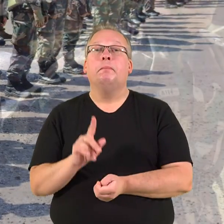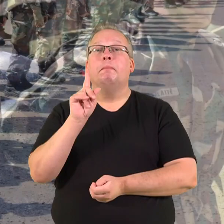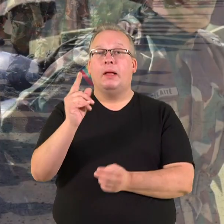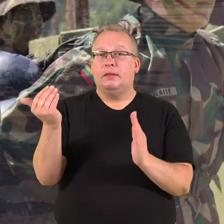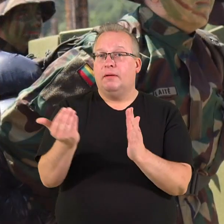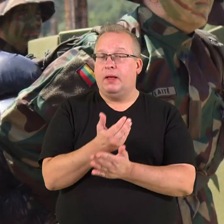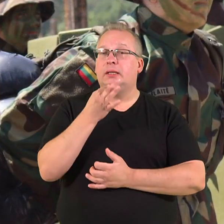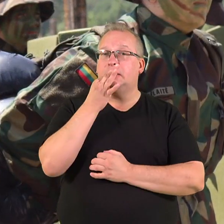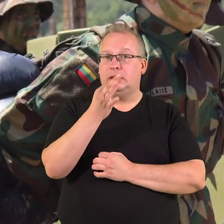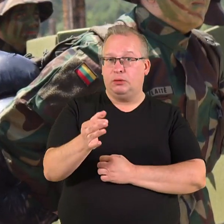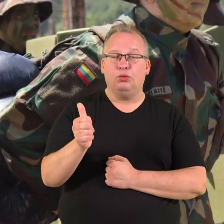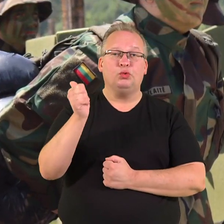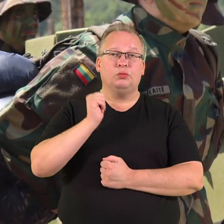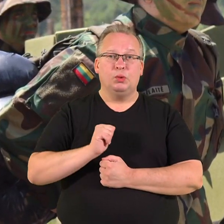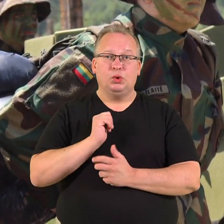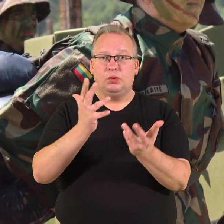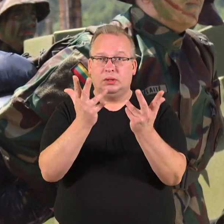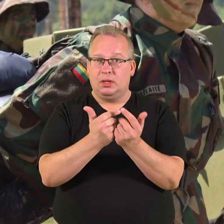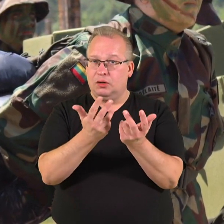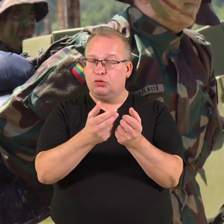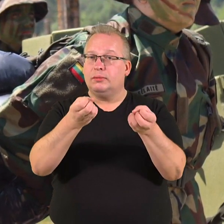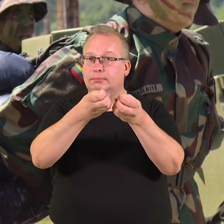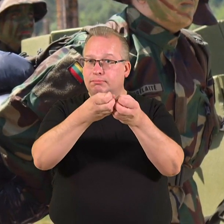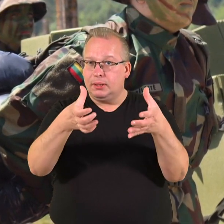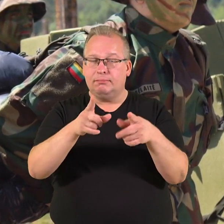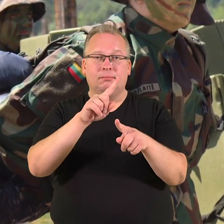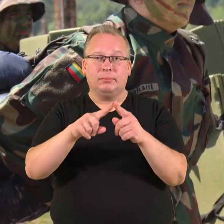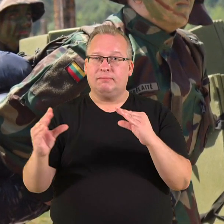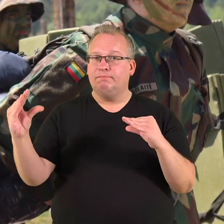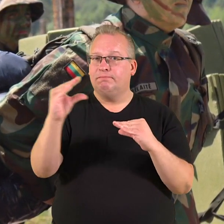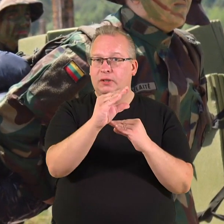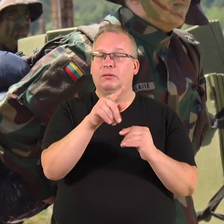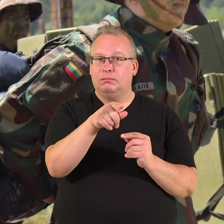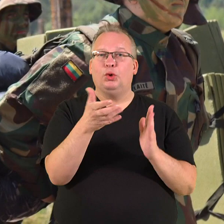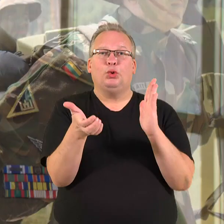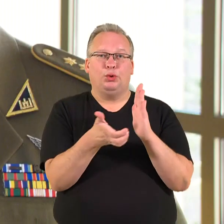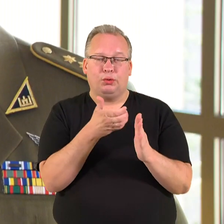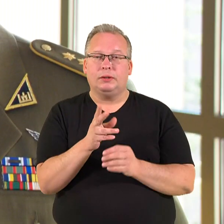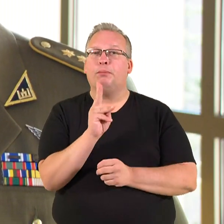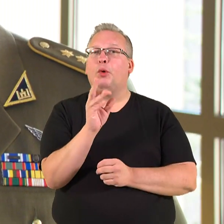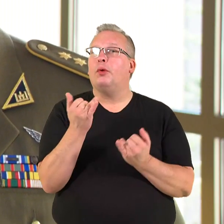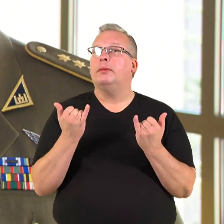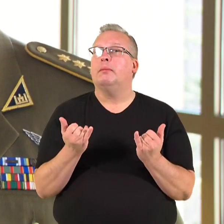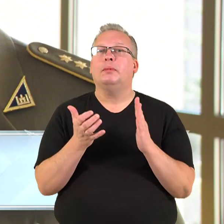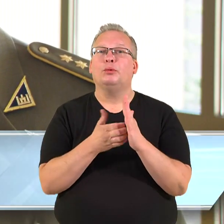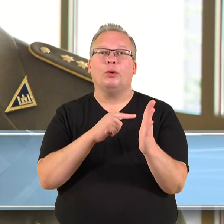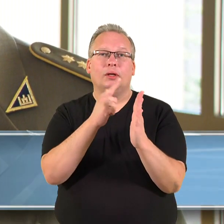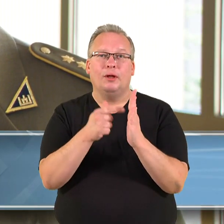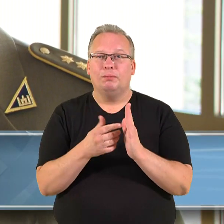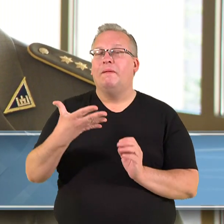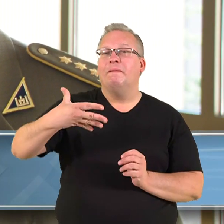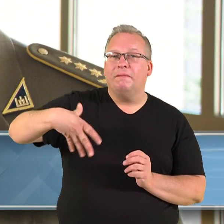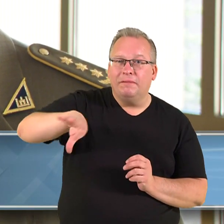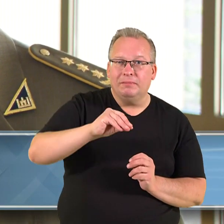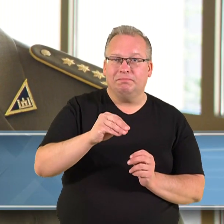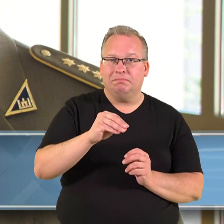kaip minėjus, skaičius labai ženkliai auga ir labai greitas finansavimas bus per mažas. Ko trūksta labai? Visko trūksta,